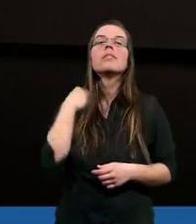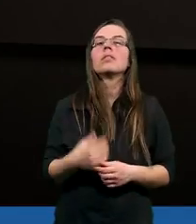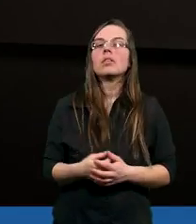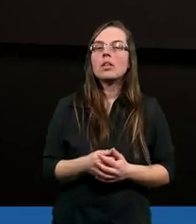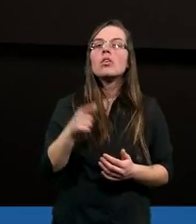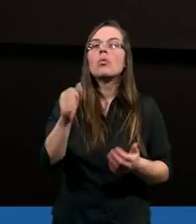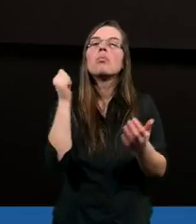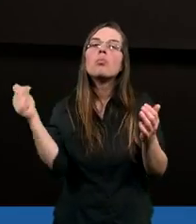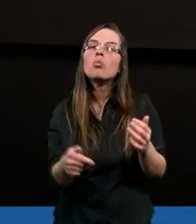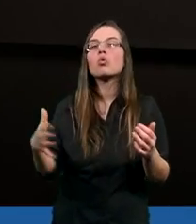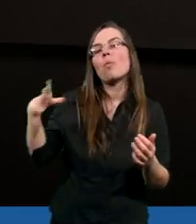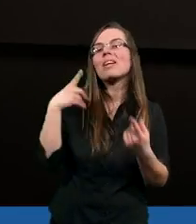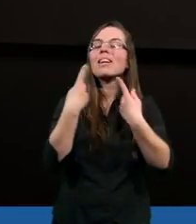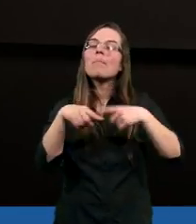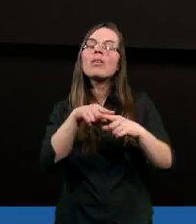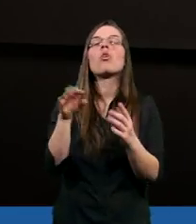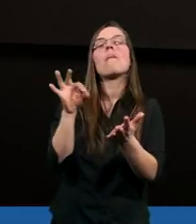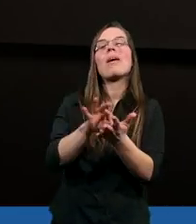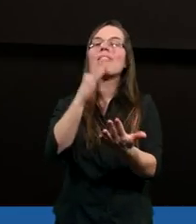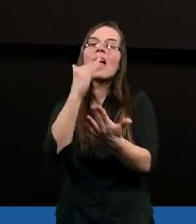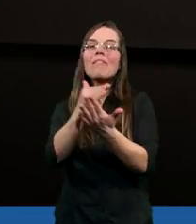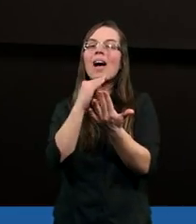muszą być spełnione pewne warunki.